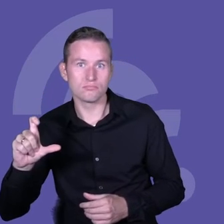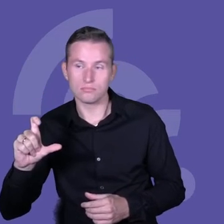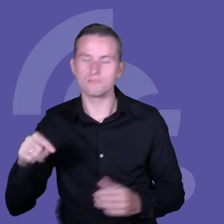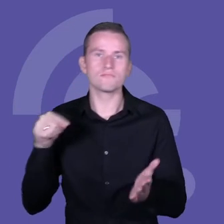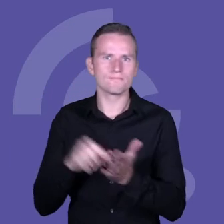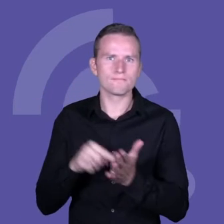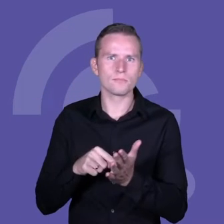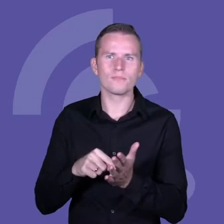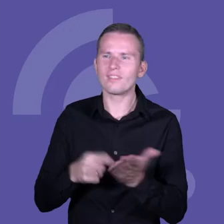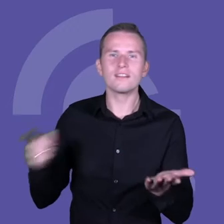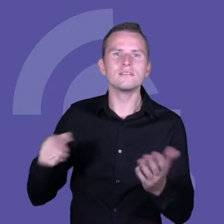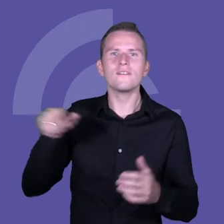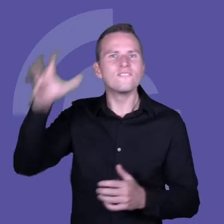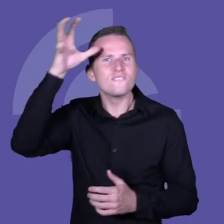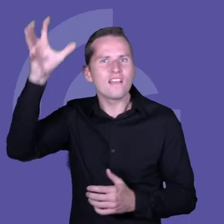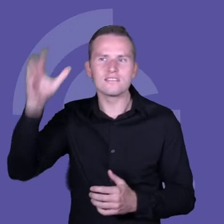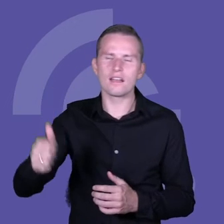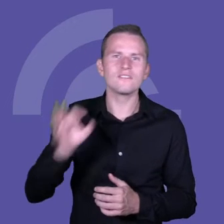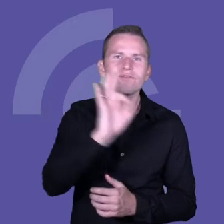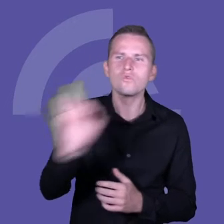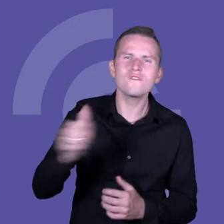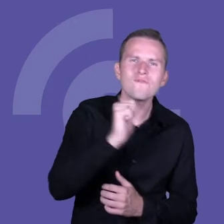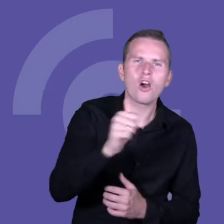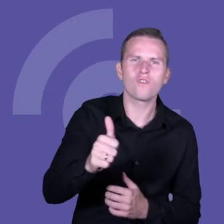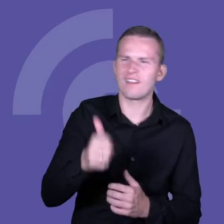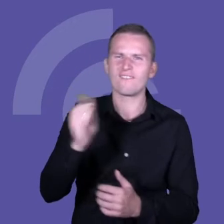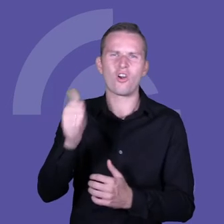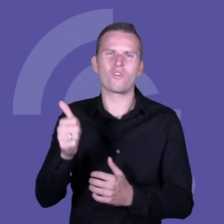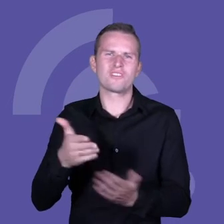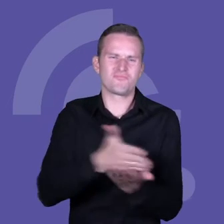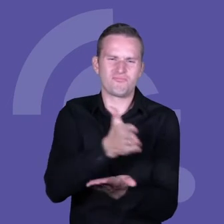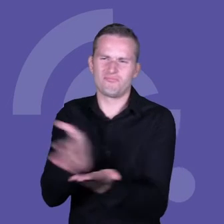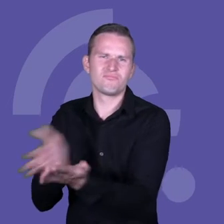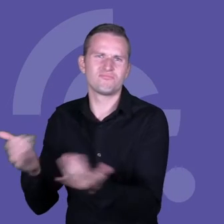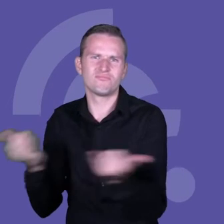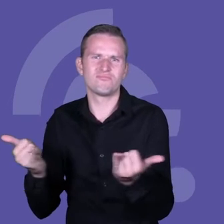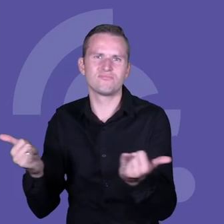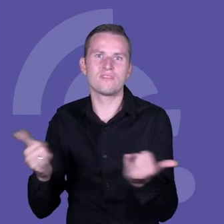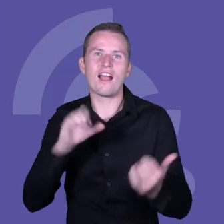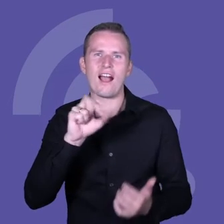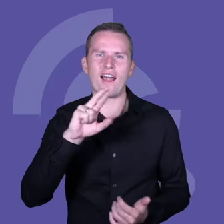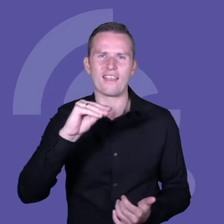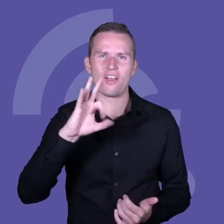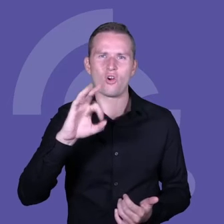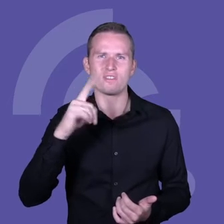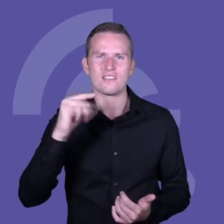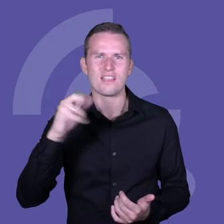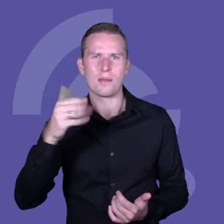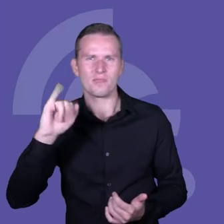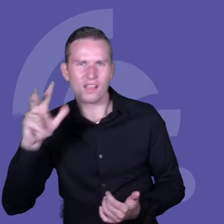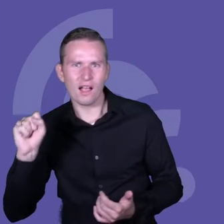była zastosowana i wiedza kompetencje z różnych obszarów. Z aerodynamiki, bo jak widać, ta obchywowość kształtu jest